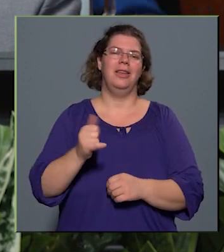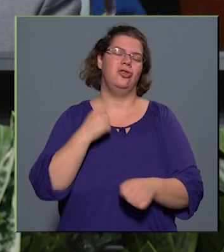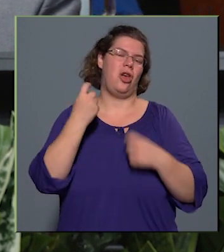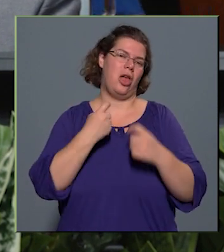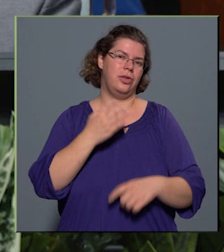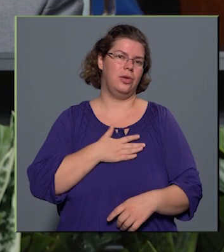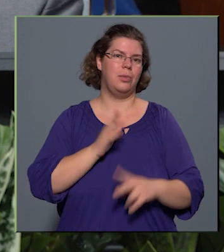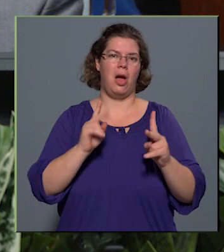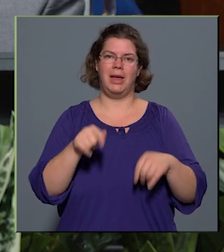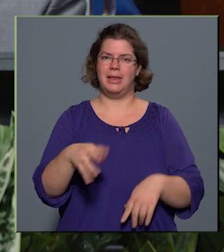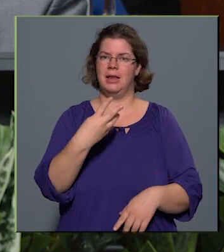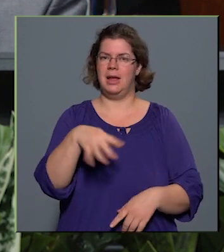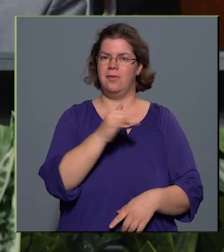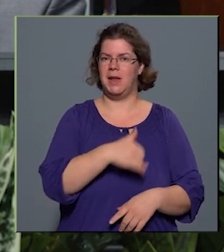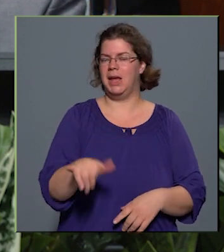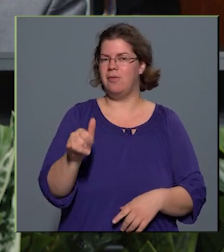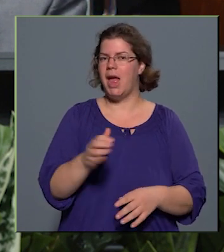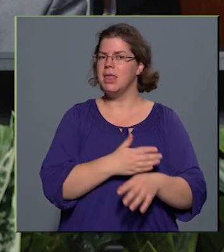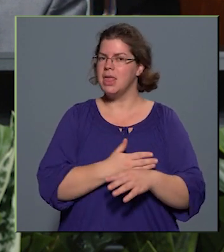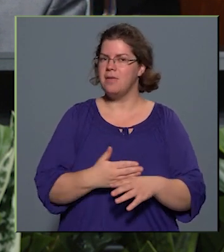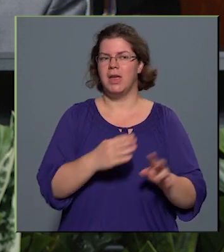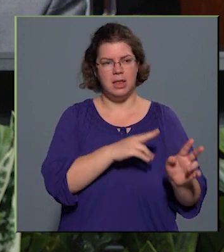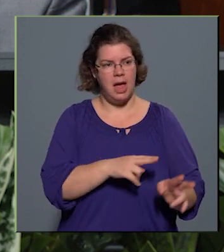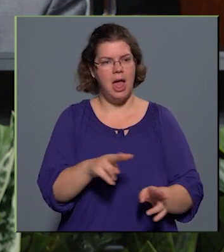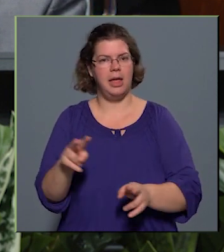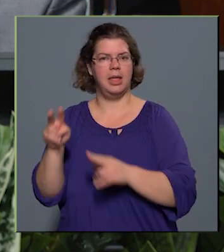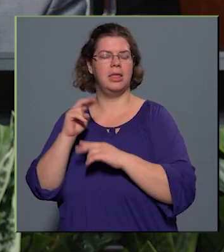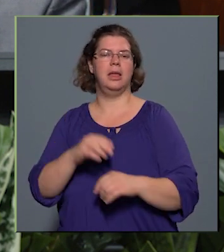hogy aki ezt a 40 évet végig tekinti,